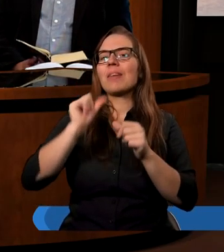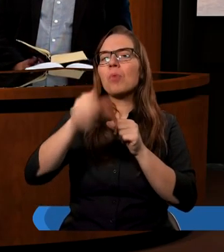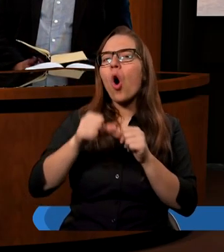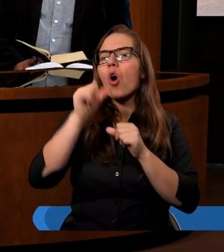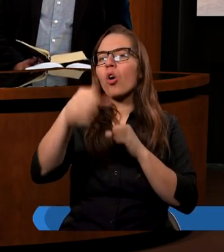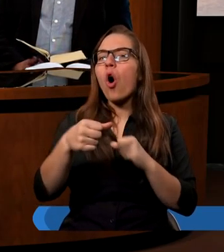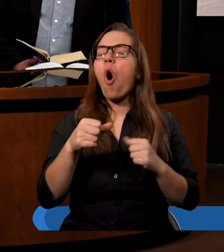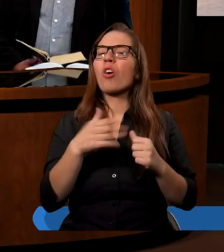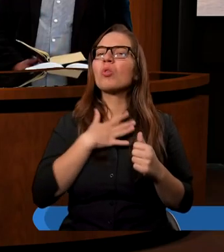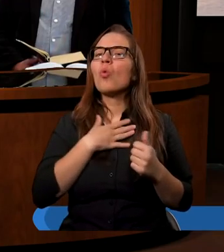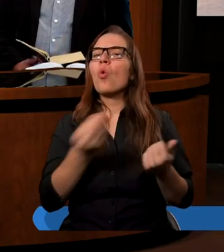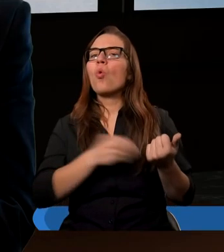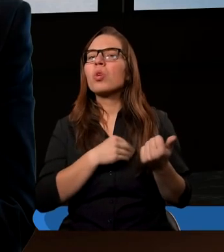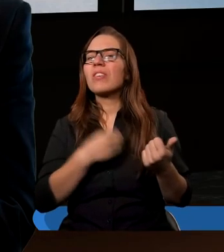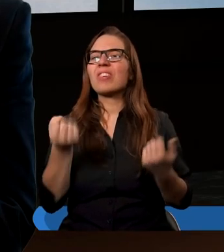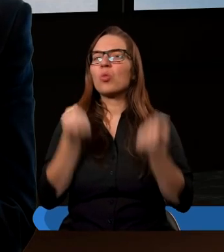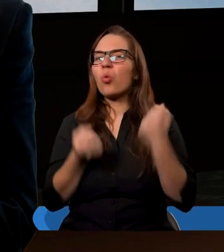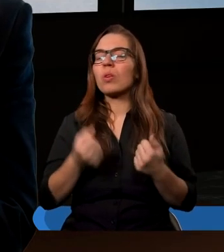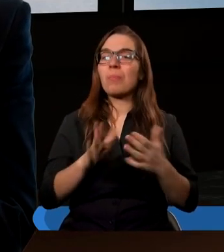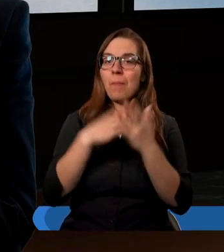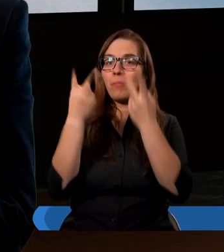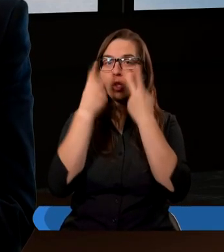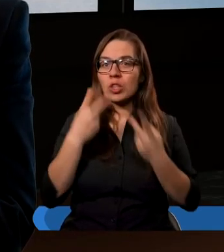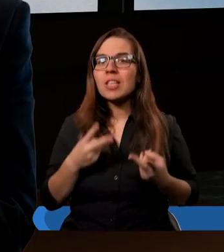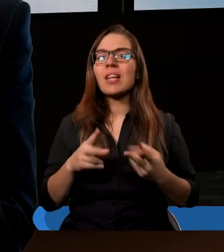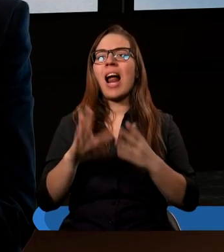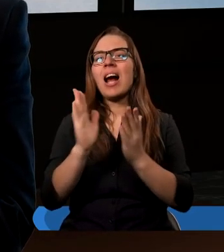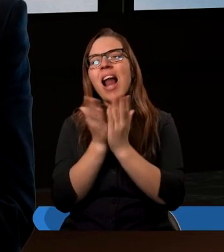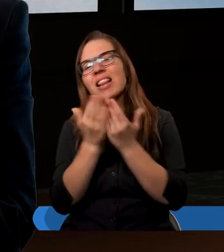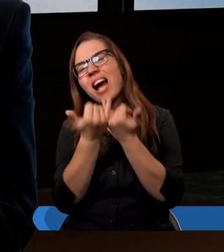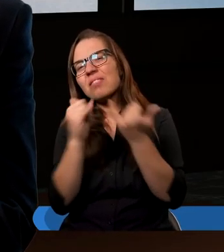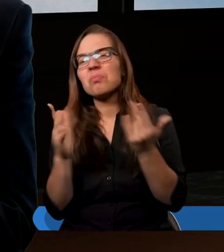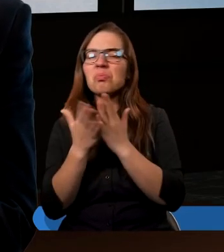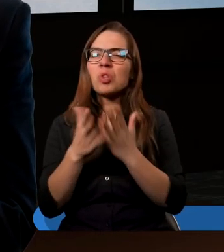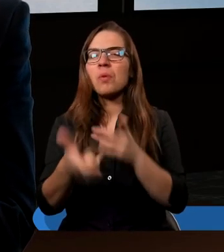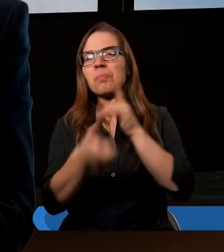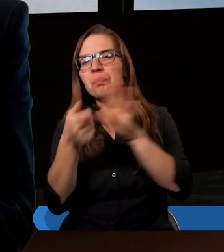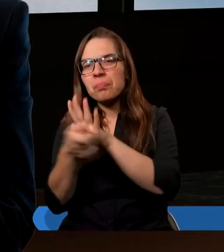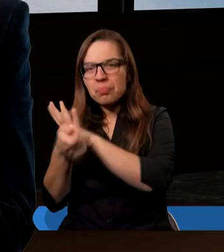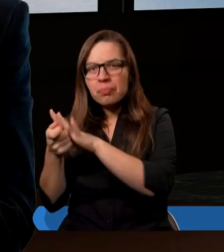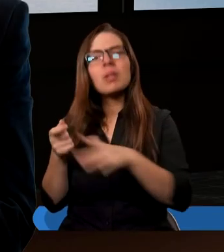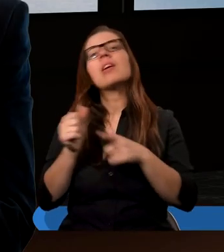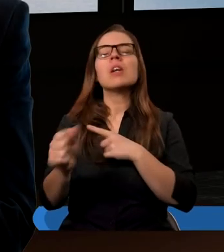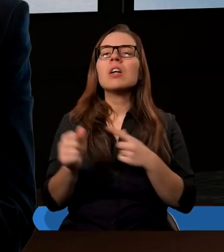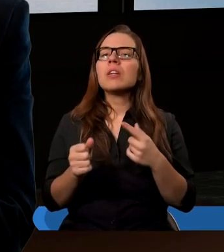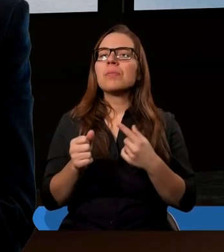trudniejszy. O ile możemy czytać w literaturze i to faktu, czy powiedzmy sobie jakiejś innej,